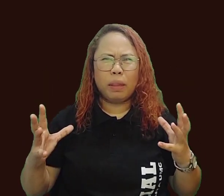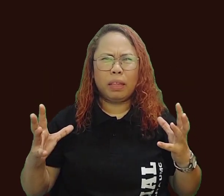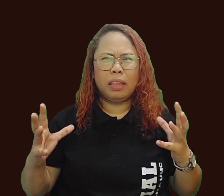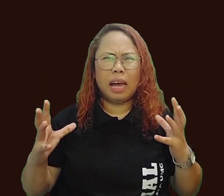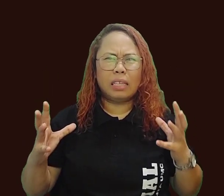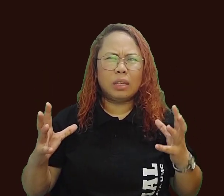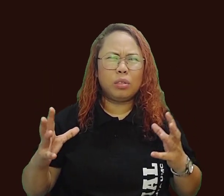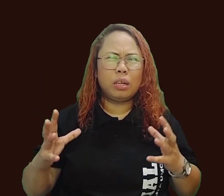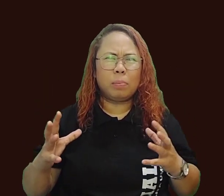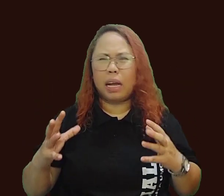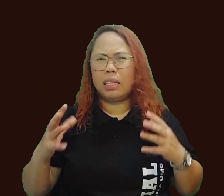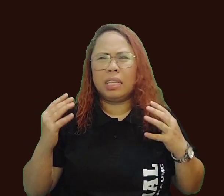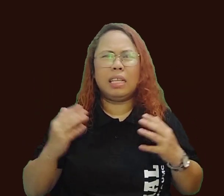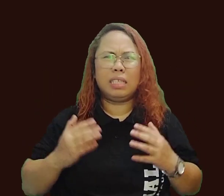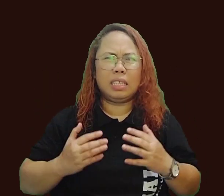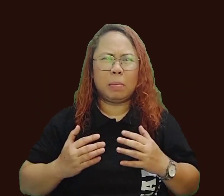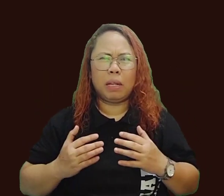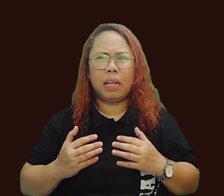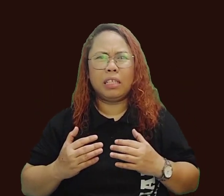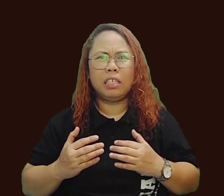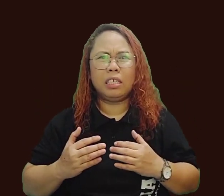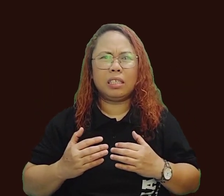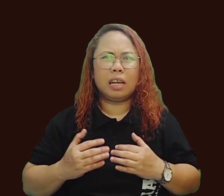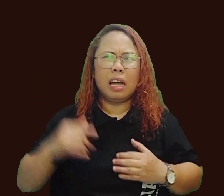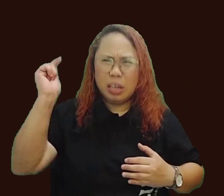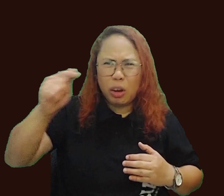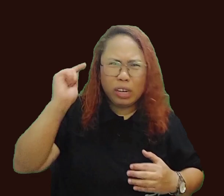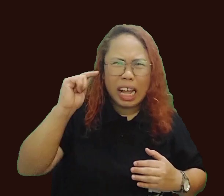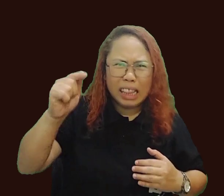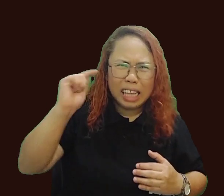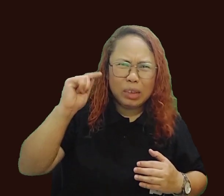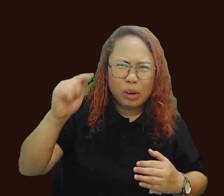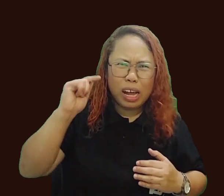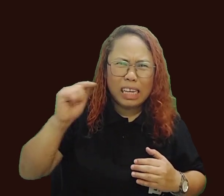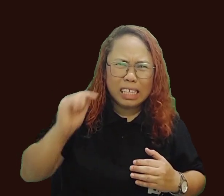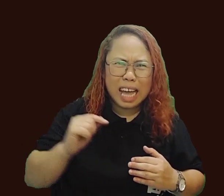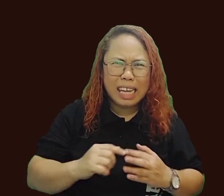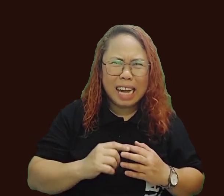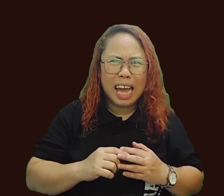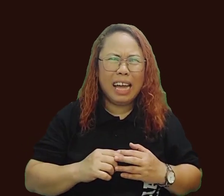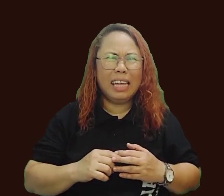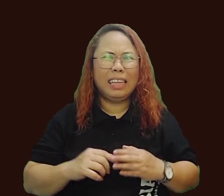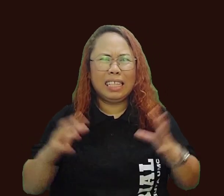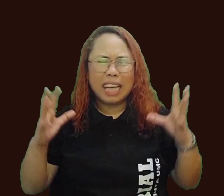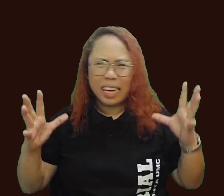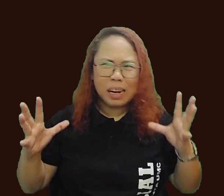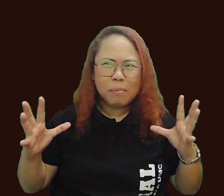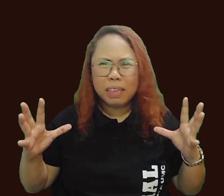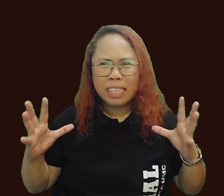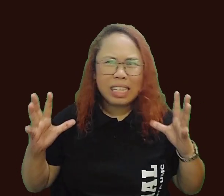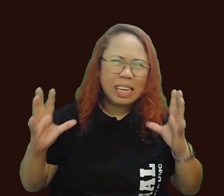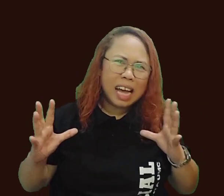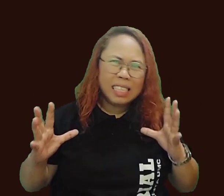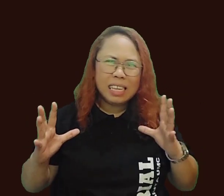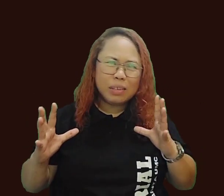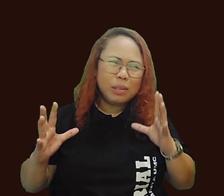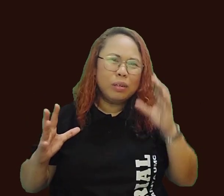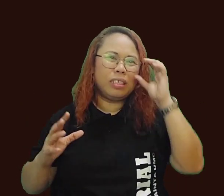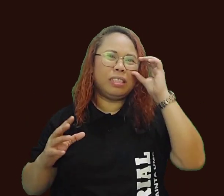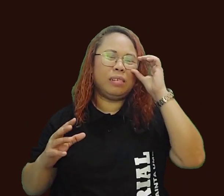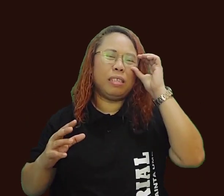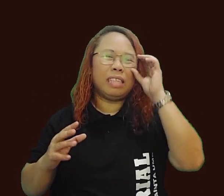iyak yung kapatid ni Lazarus at parang sinisisipan nila si Jesus na, Kung nandito ka lang sana, hindi sana na matay si